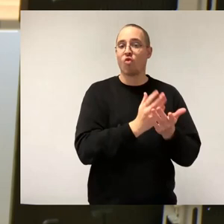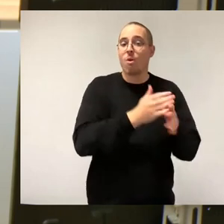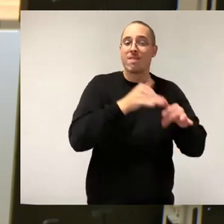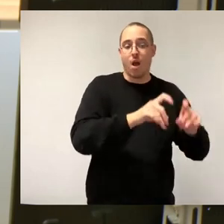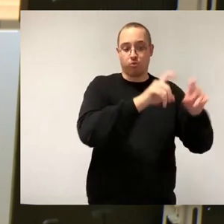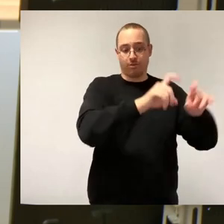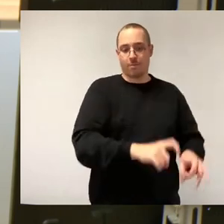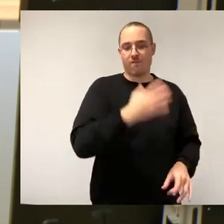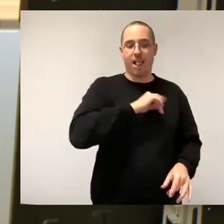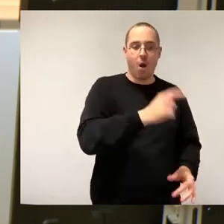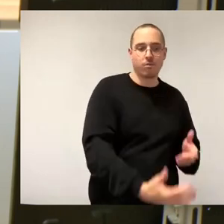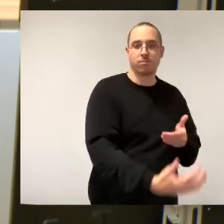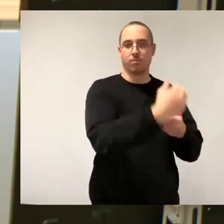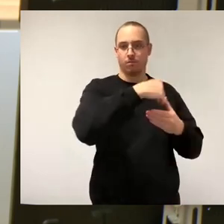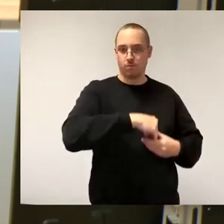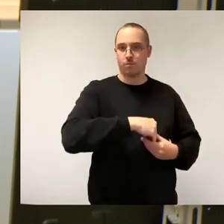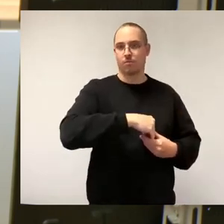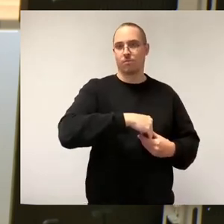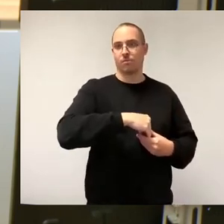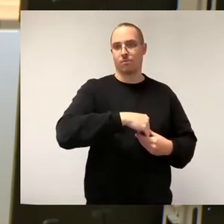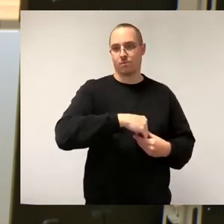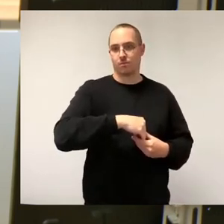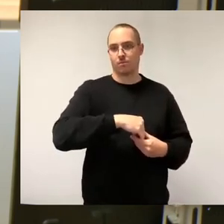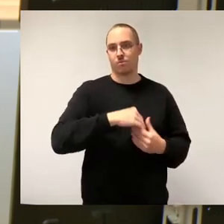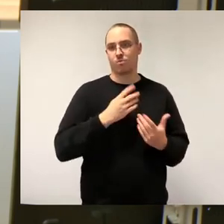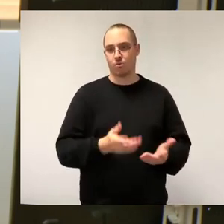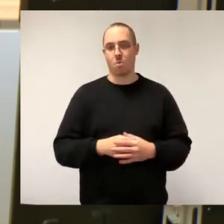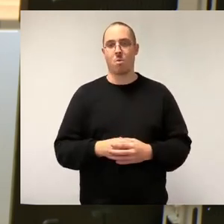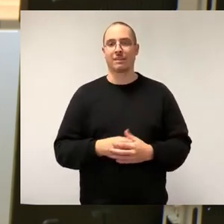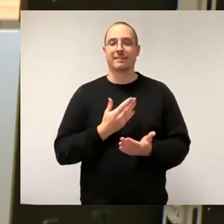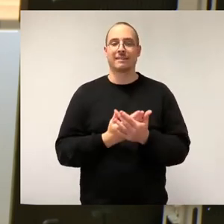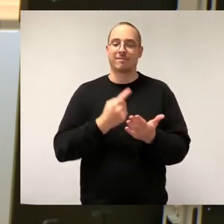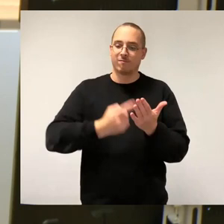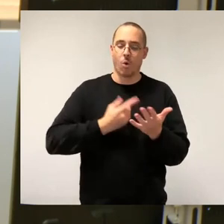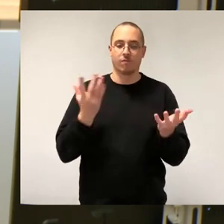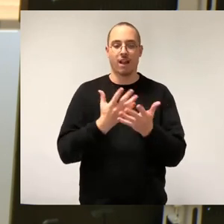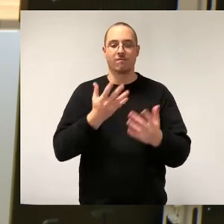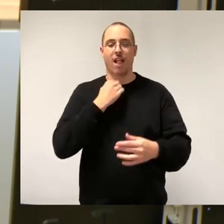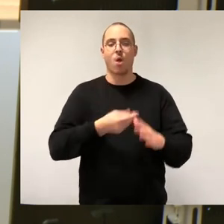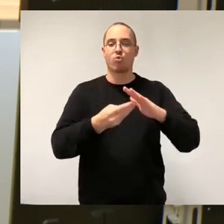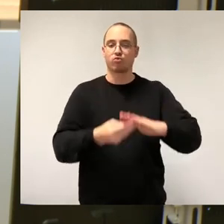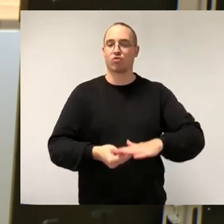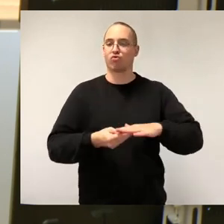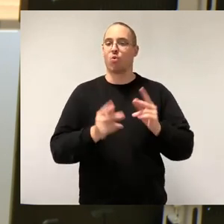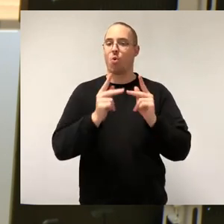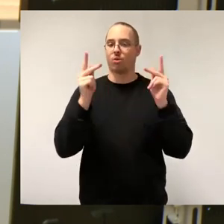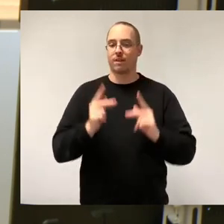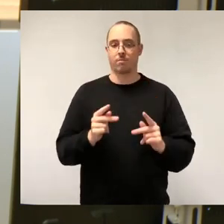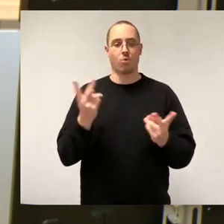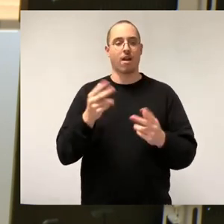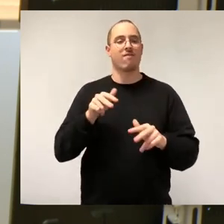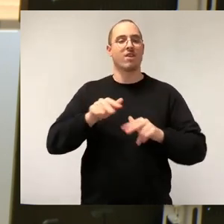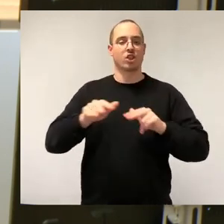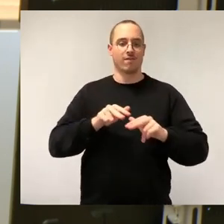ein Unterstützungskonzept oder auch eine Art Kongress seitens des Wirtschaftsförderungsamtes, an dem die